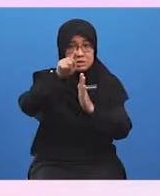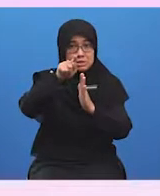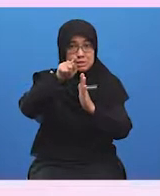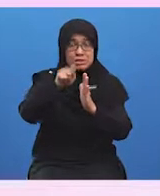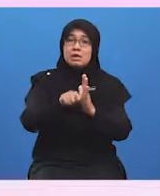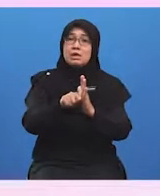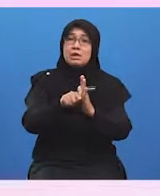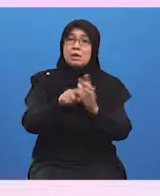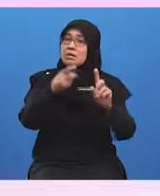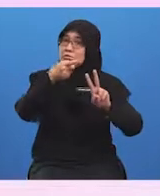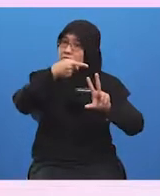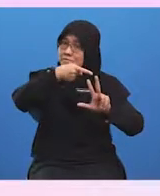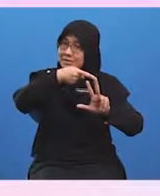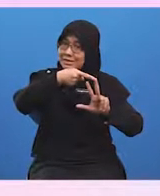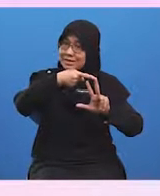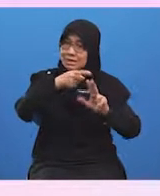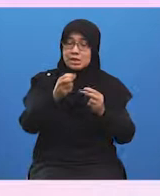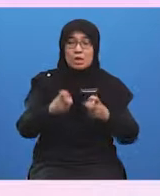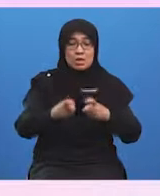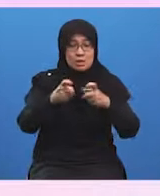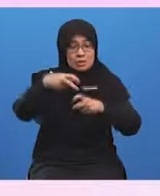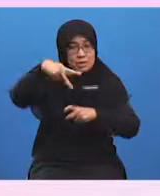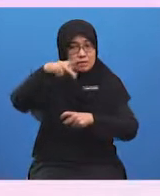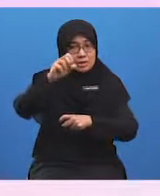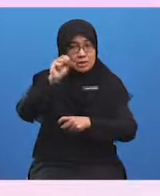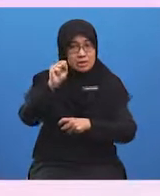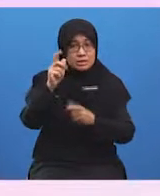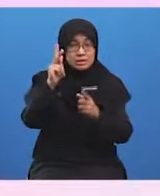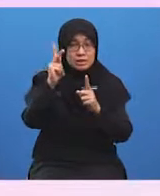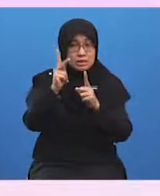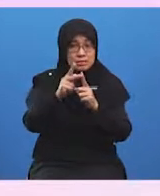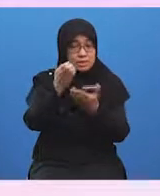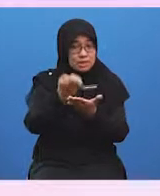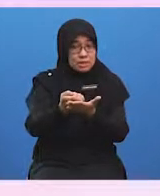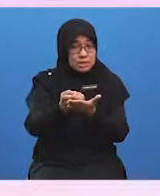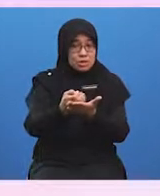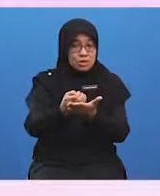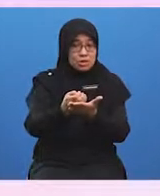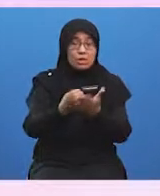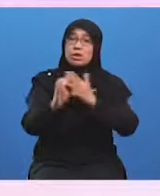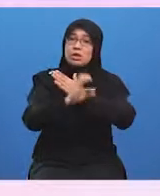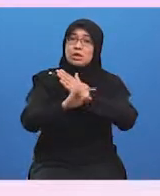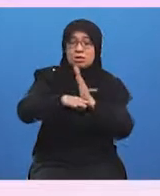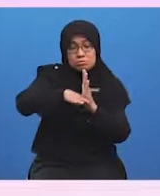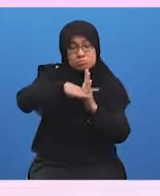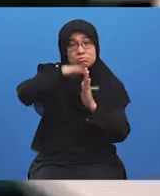terakhir pula tertulis sumbangan PKS kepada ekonomi negara terus meningkat.